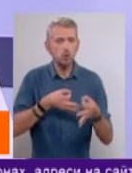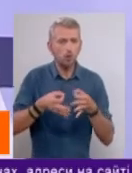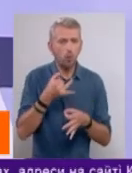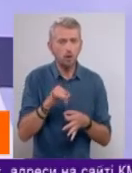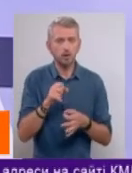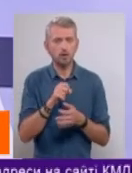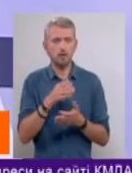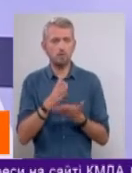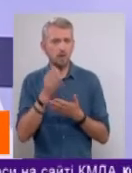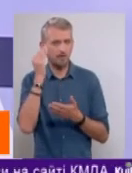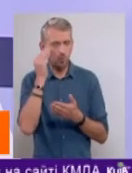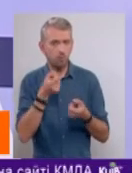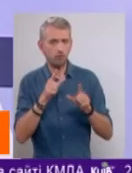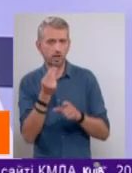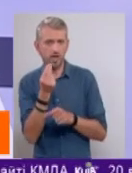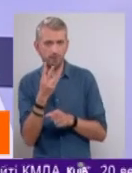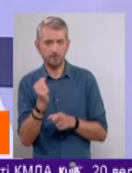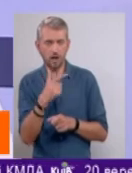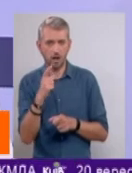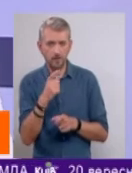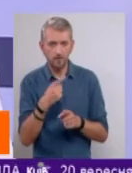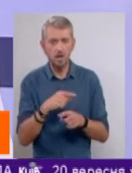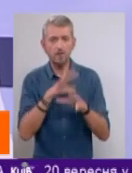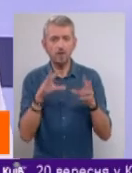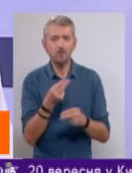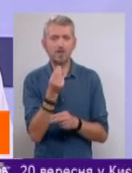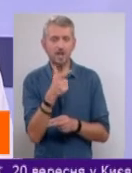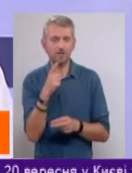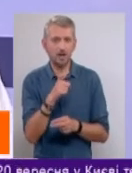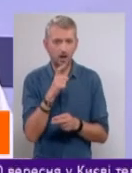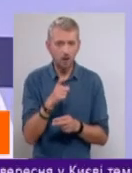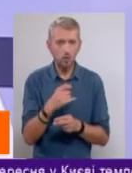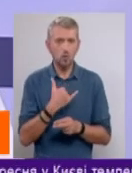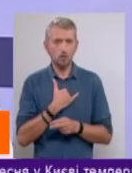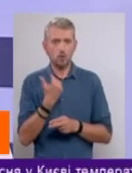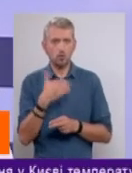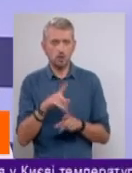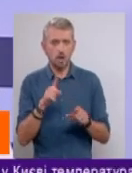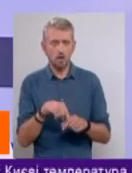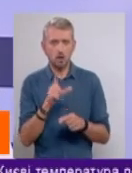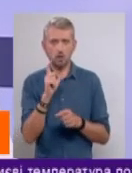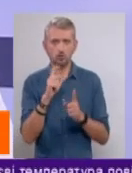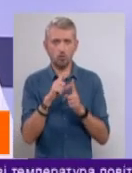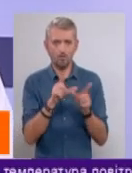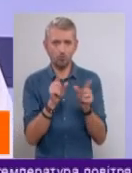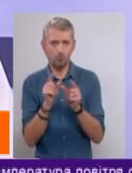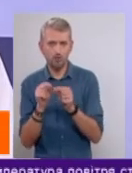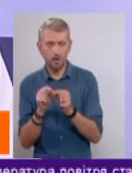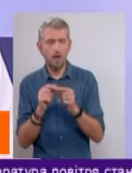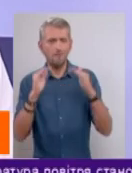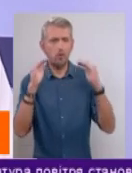Это вопрос, ну, имеется в виду повышение тарифов на газ. Вообще, тарифы на газ. У нас уже вот даже словосочетание повышение тарифов. Понижение